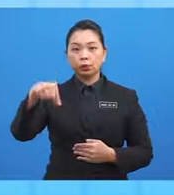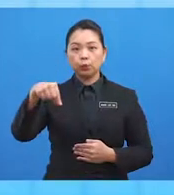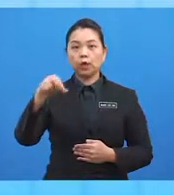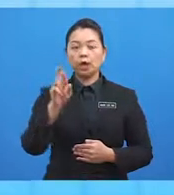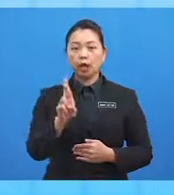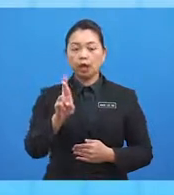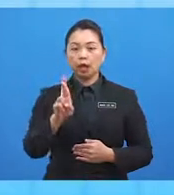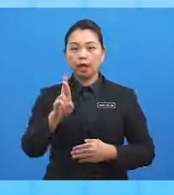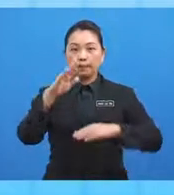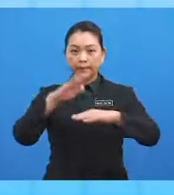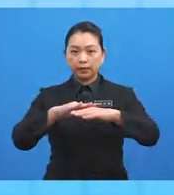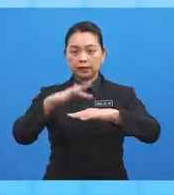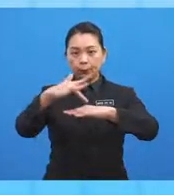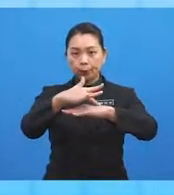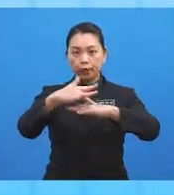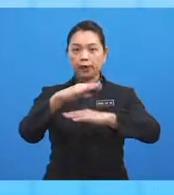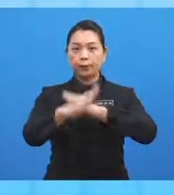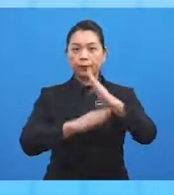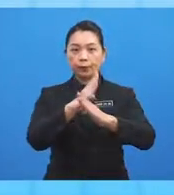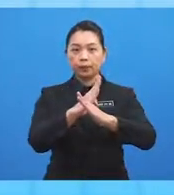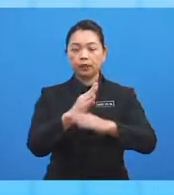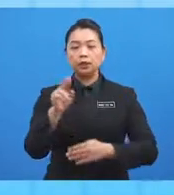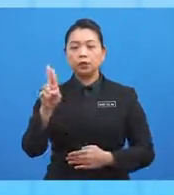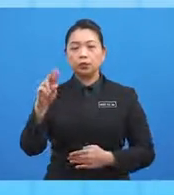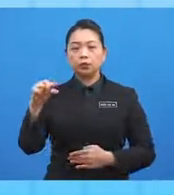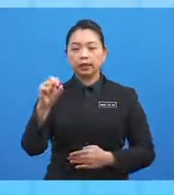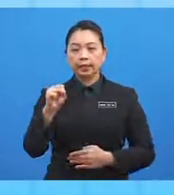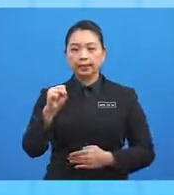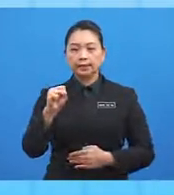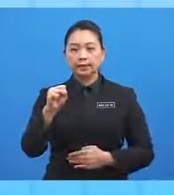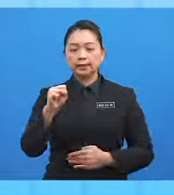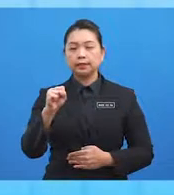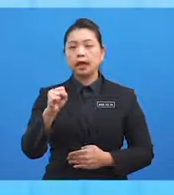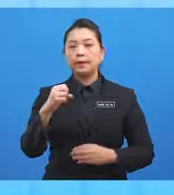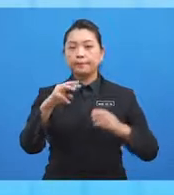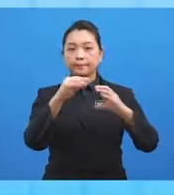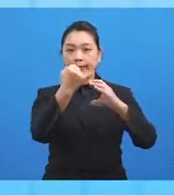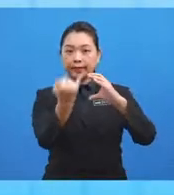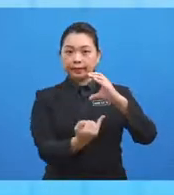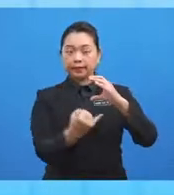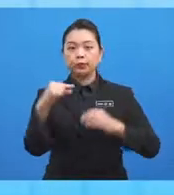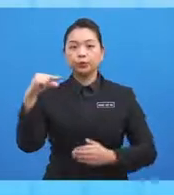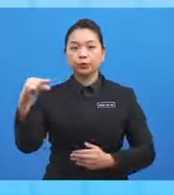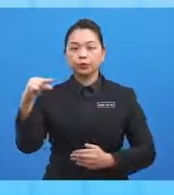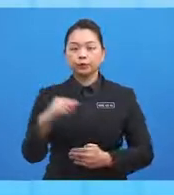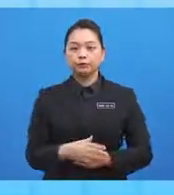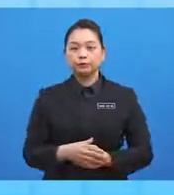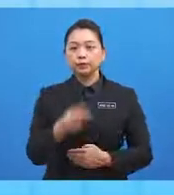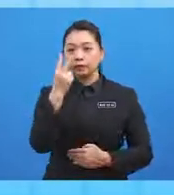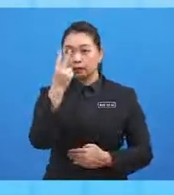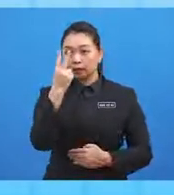permukaan bumi. UGS ialah meridian greenish. Perhatikan bahawa